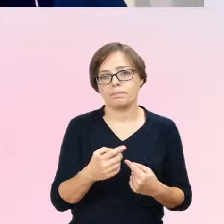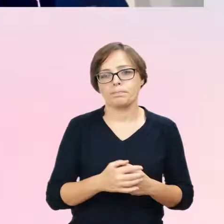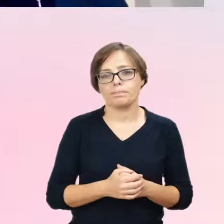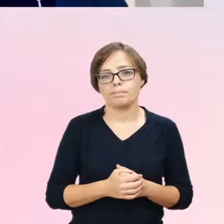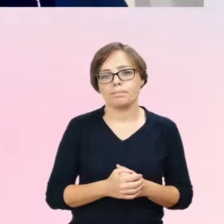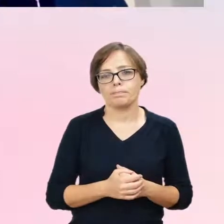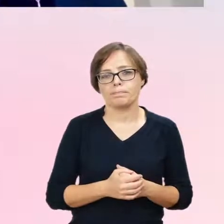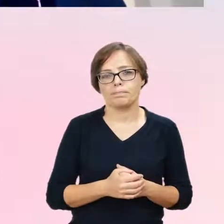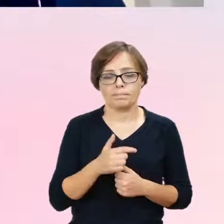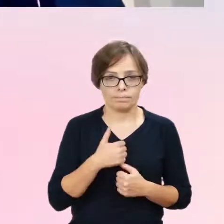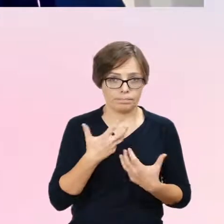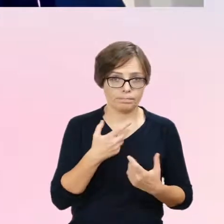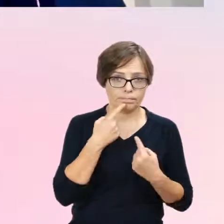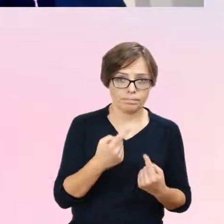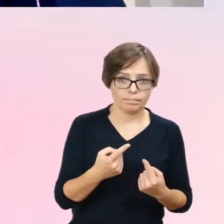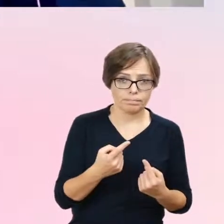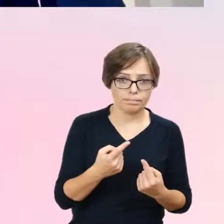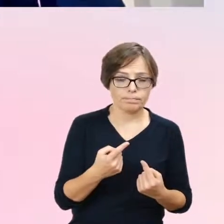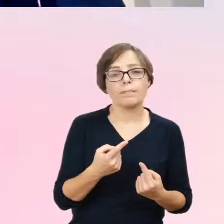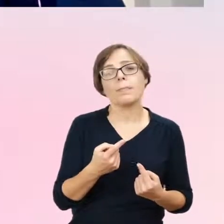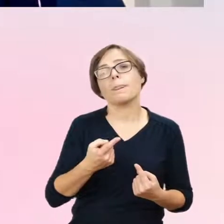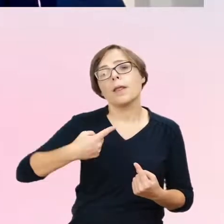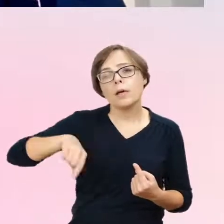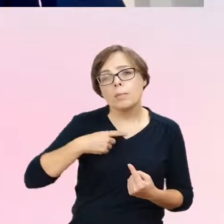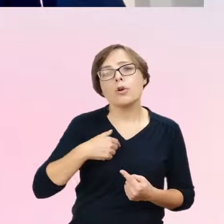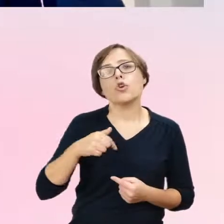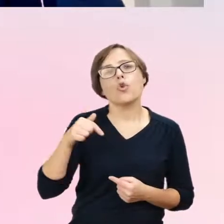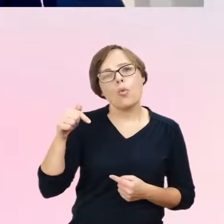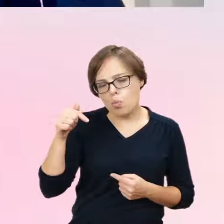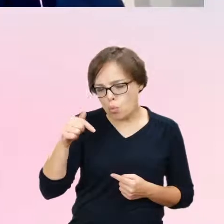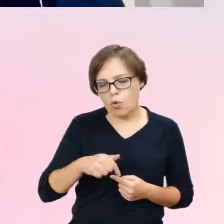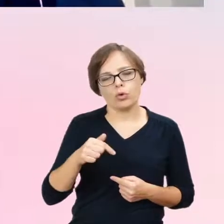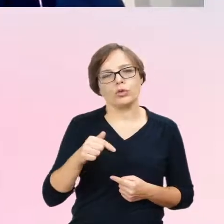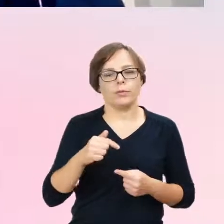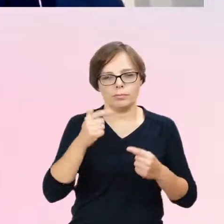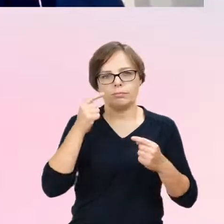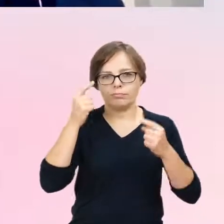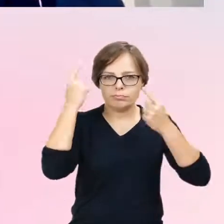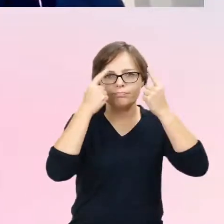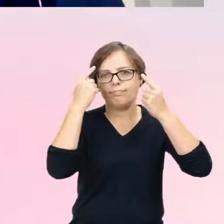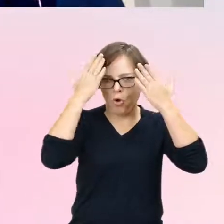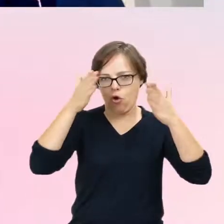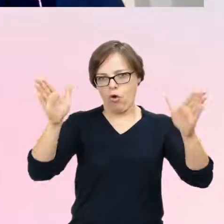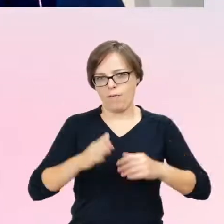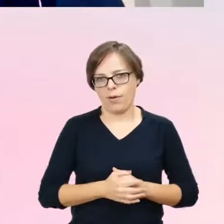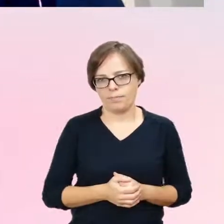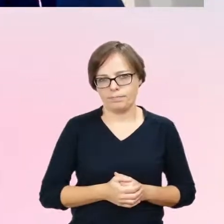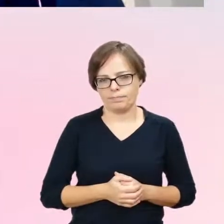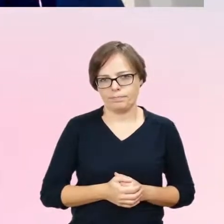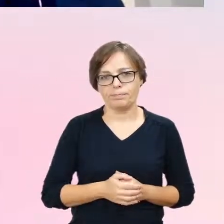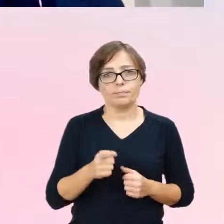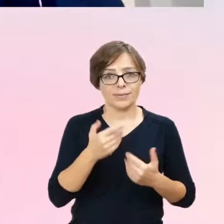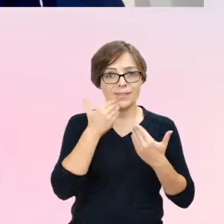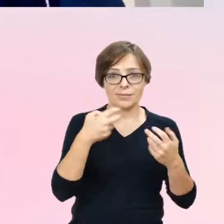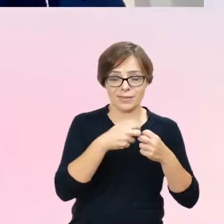że w tym przypadku musimy zachowywać taką dużą otwartość, bo chciałam Państwu przez ten